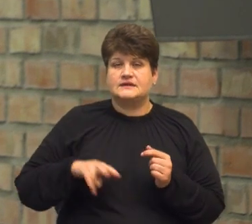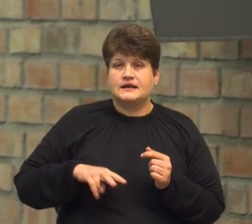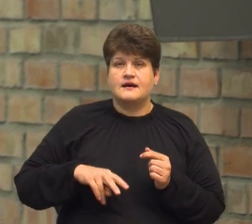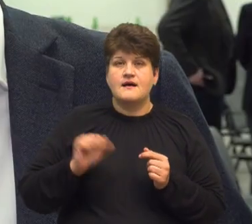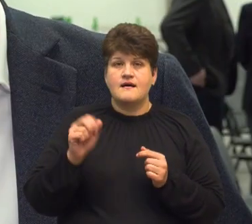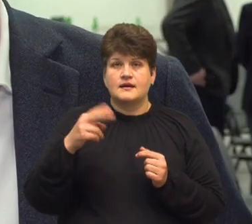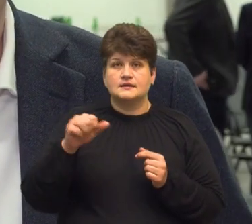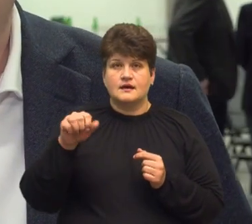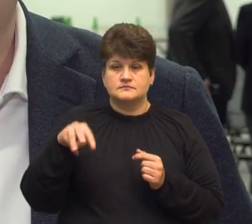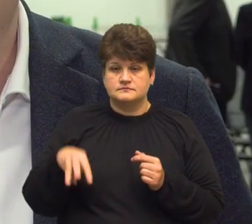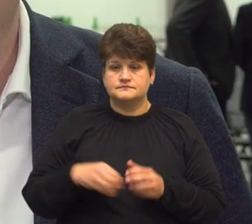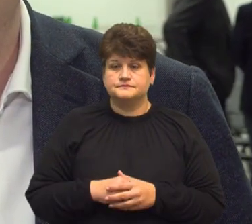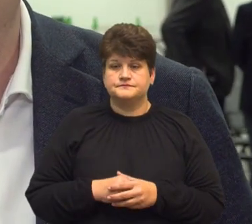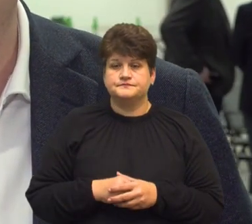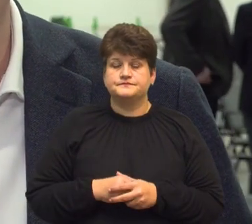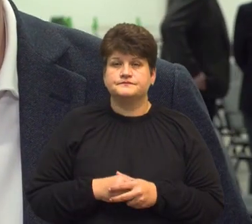Аберхарт.